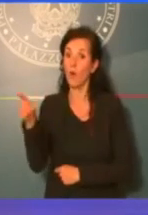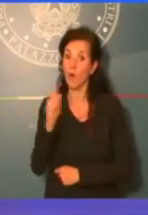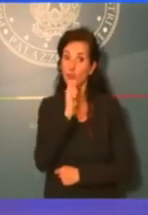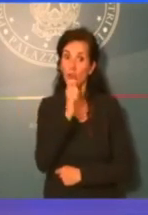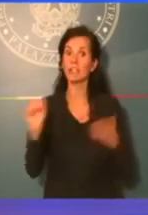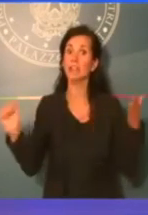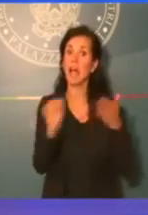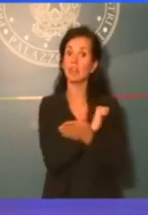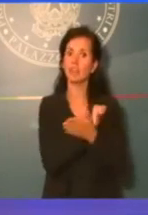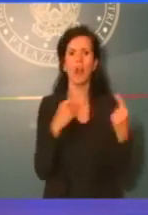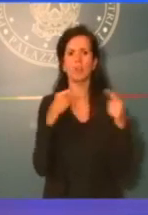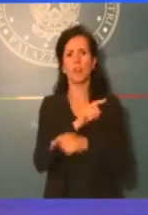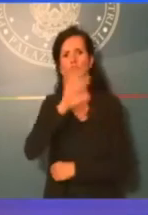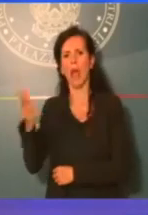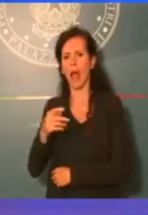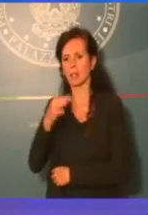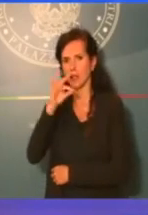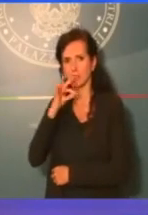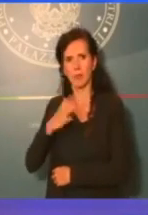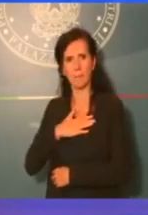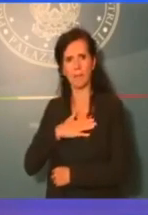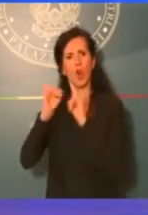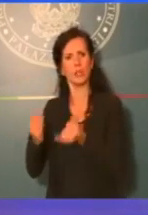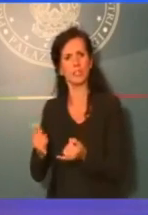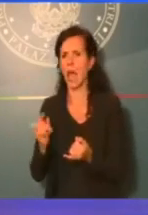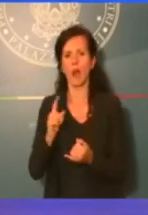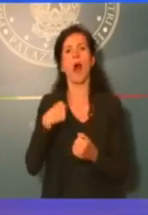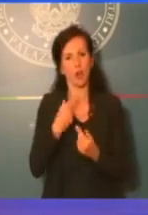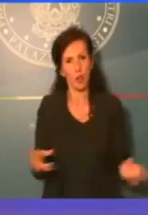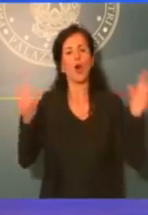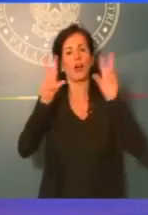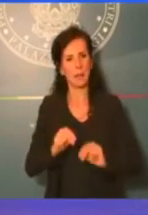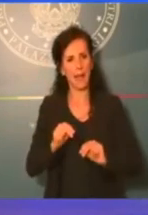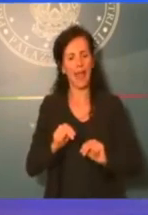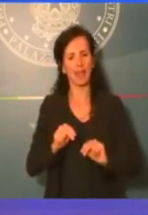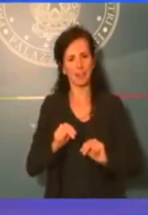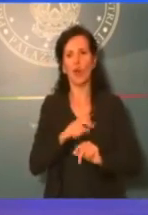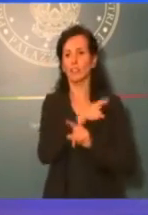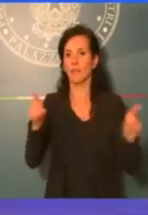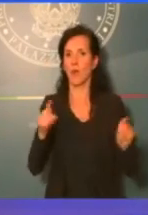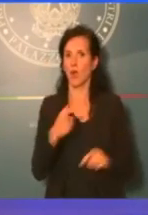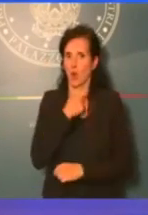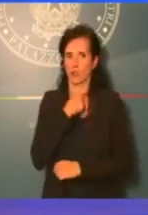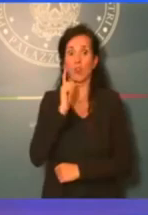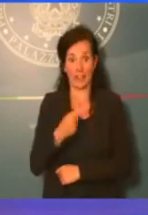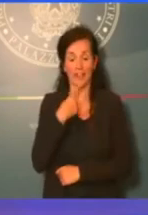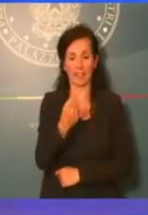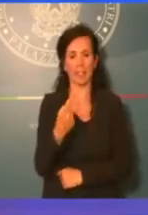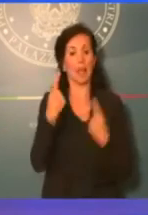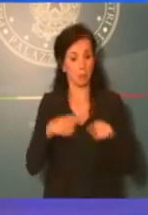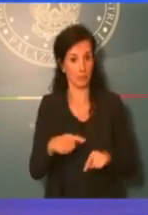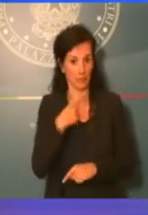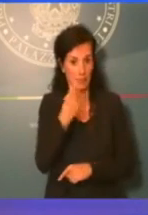evidenziato tutto il resto. Allora io la ripeto, così oggi siete costretti a rimarcarla. Detto questo, ho aggiunto e confermo,